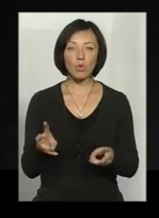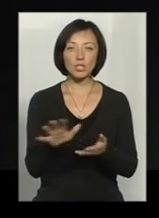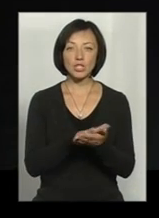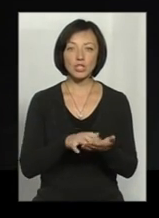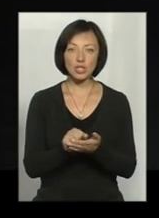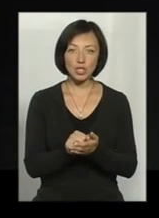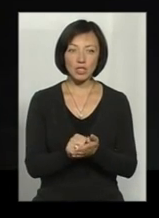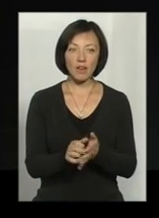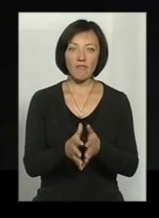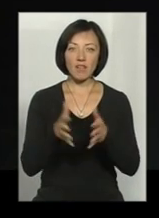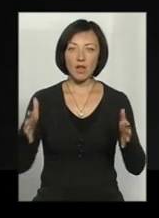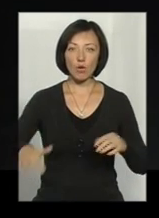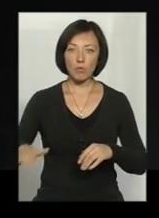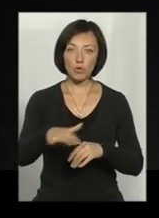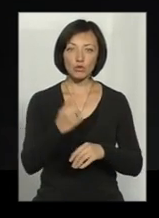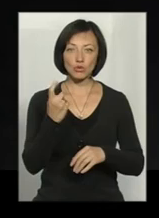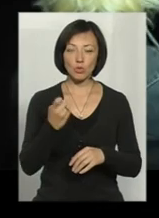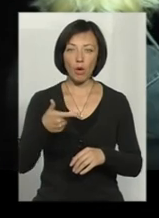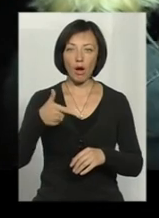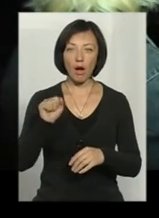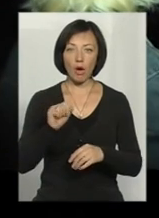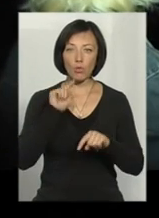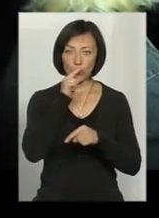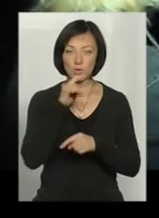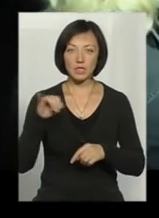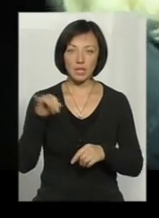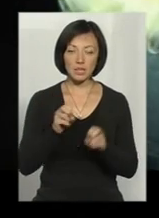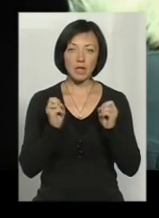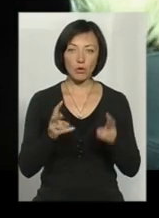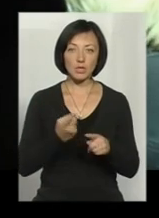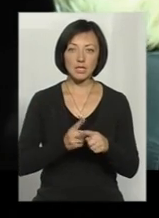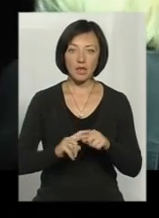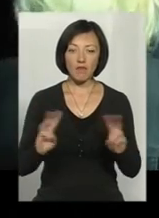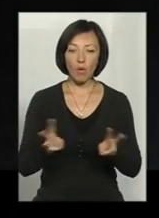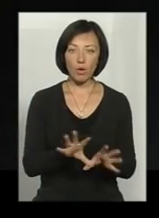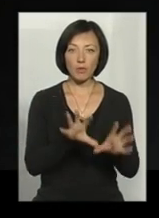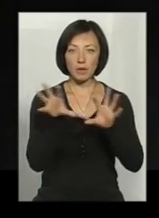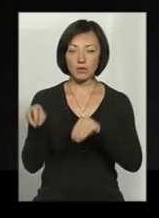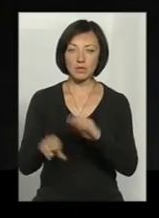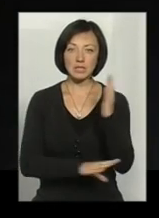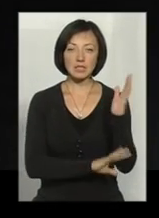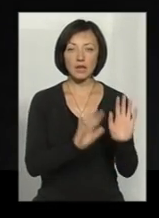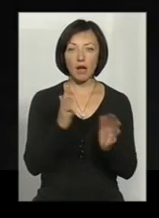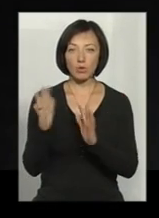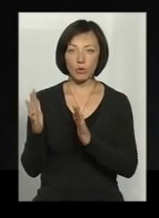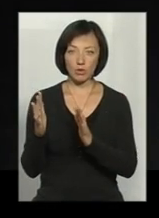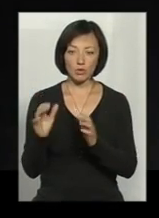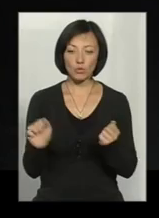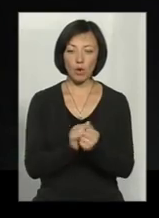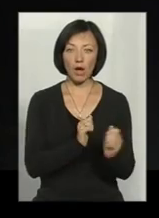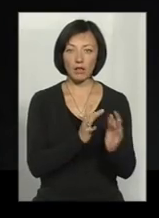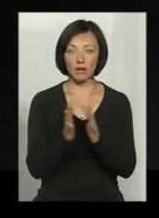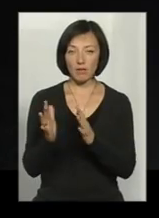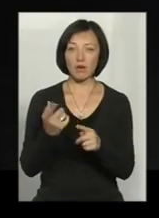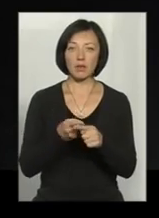досить великої площади з-під 100 гектарів кукурузи. І відповідно була загроза, що цей вогонь міг перекинитися в садок, якому теж суха трава і мала бути.